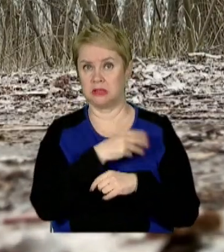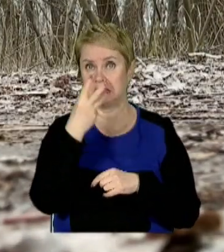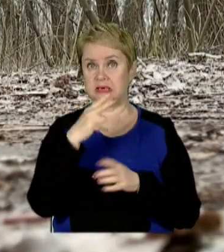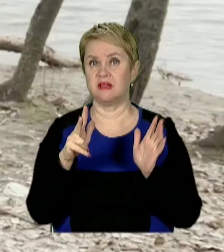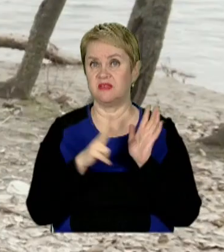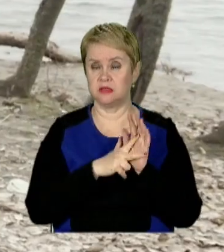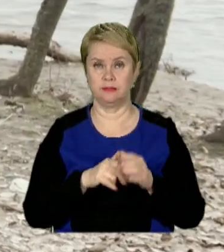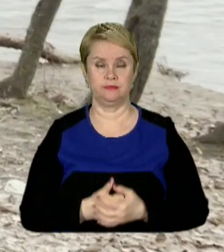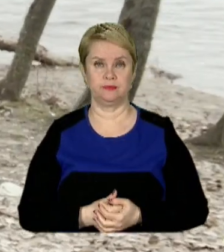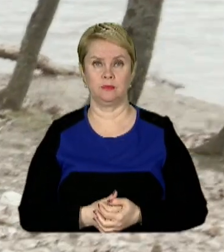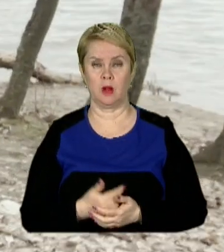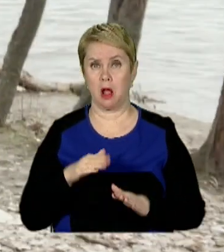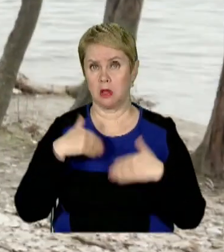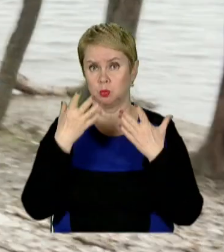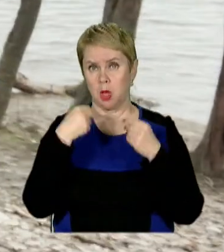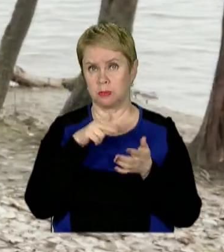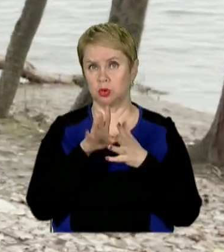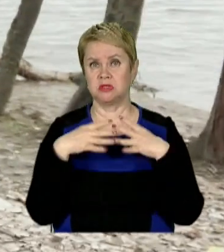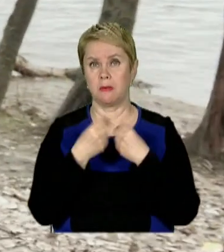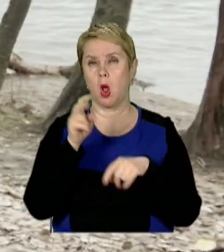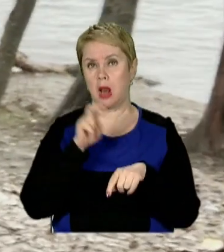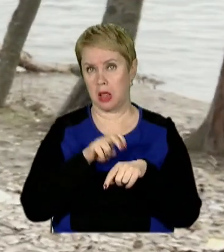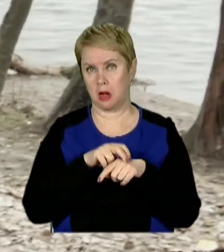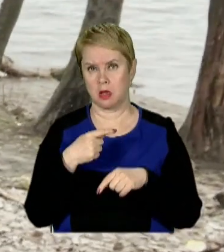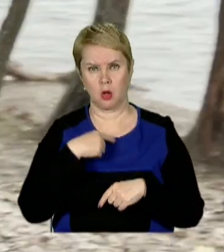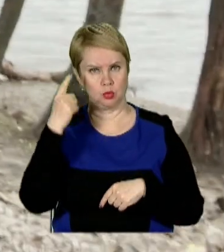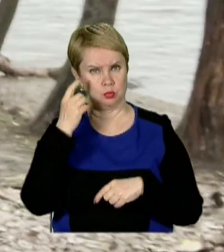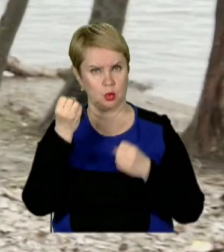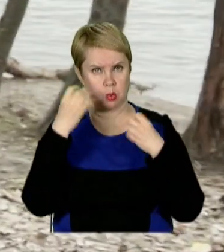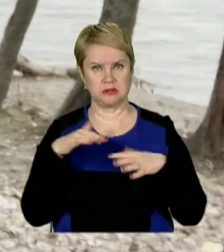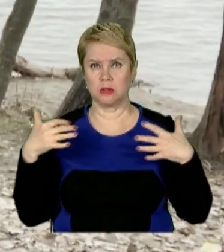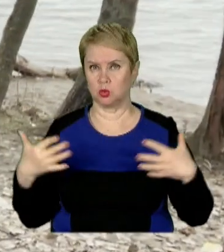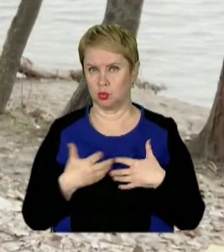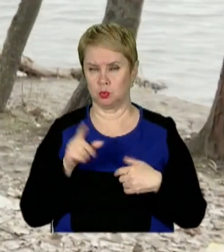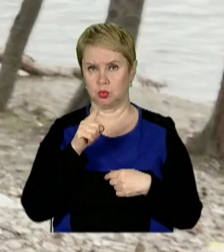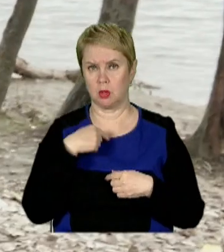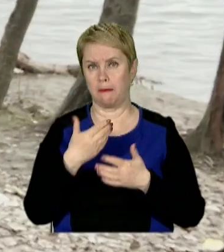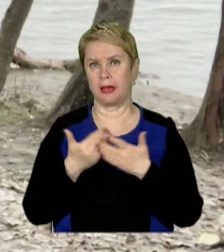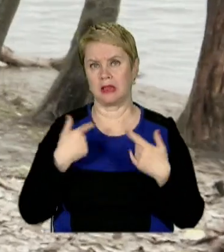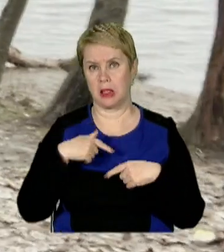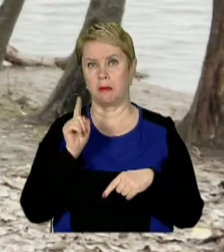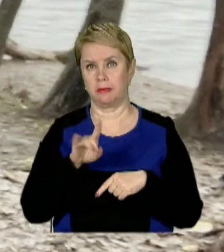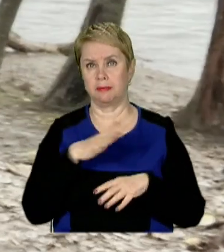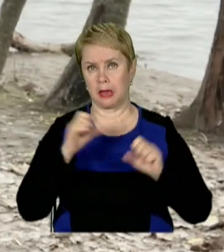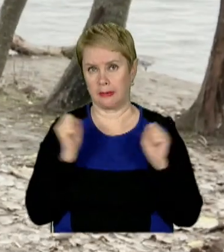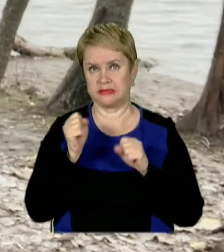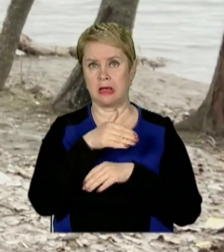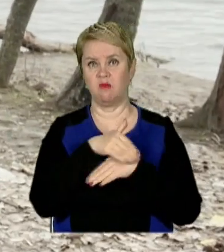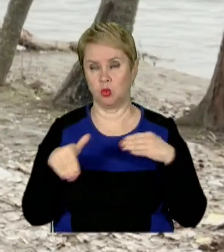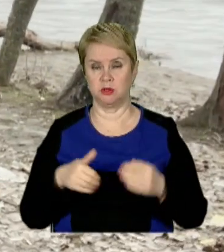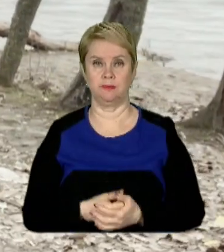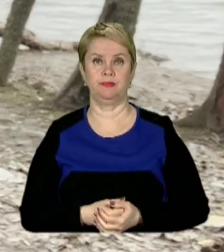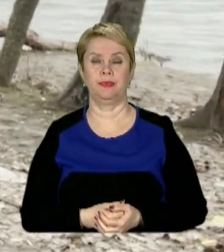38. Наступного дня я пішов до сімейного лікаря, але я думав, що просто засудився, тому що напередодні я якраз перемерз на вулиці.